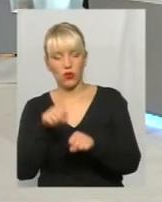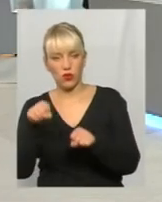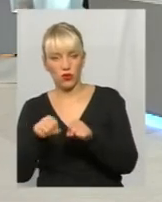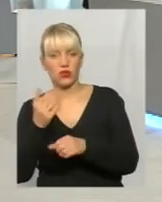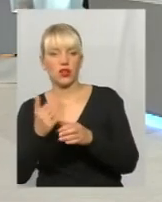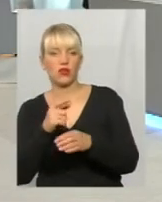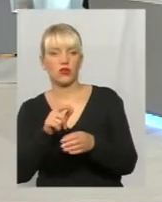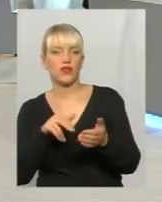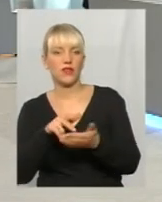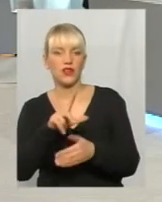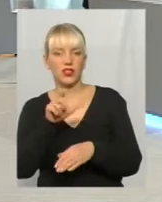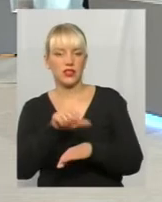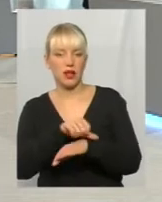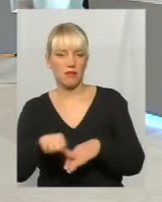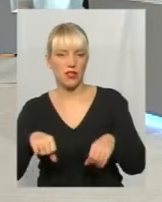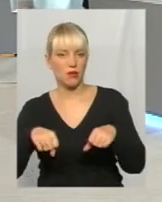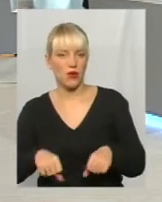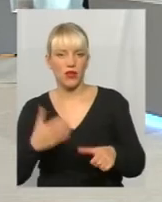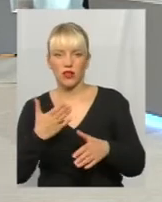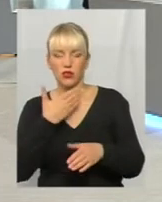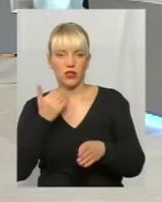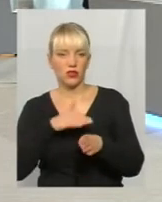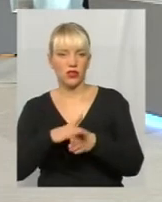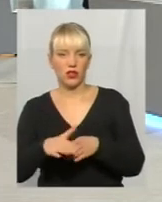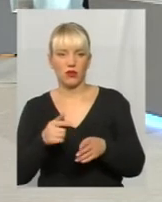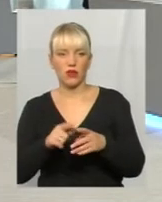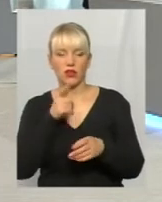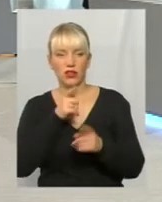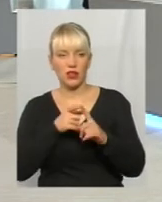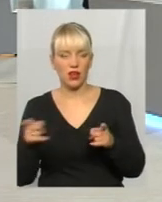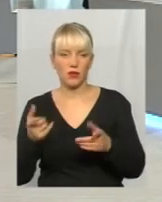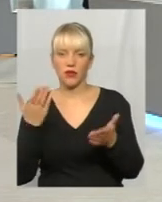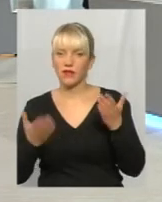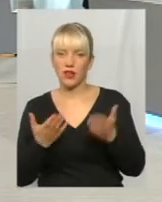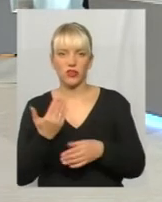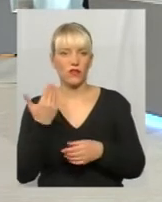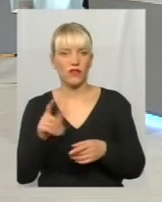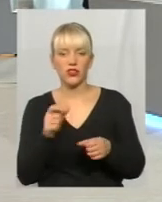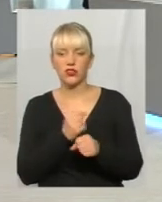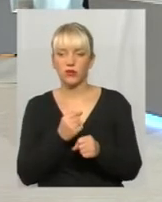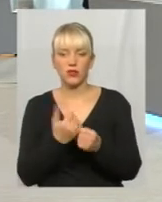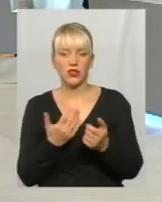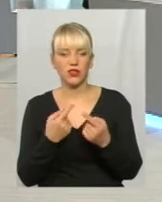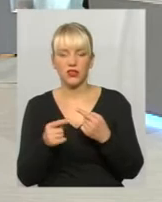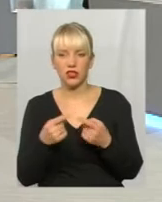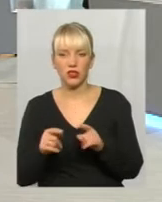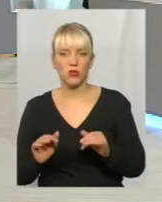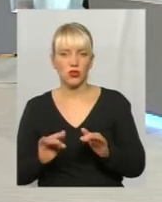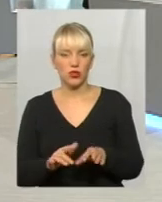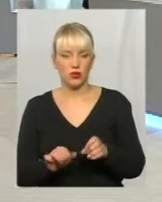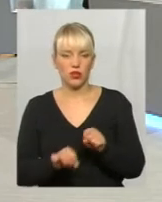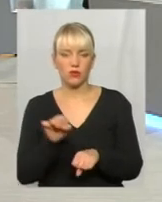вийшли за межі повноважень, якщо вони не дотримались термінів, якщо вони зробили інші процедурні порушення, які